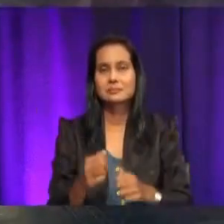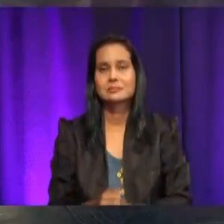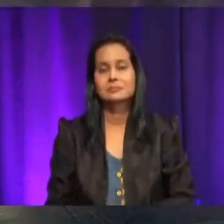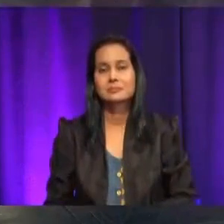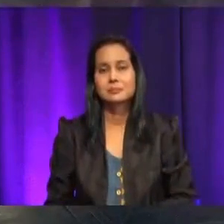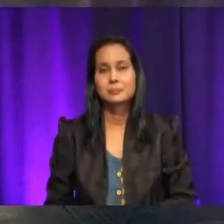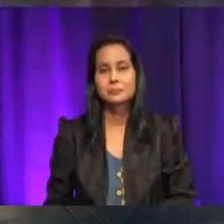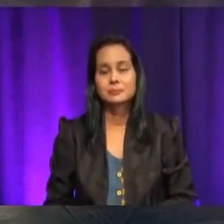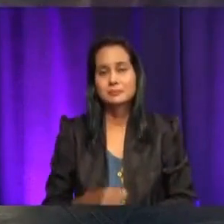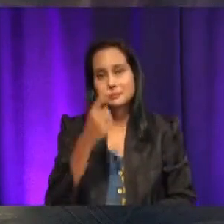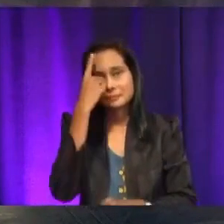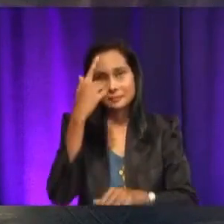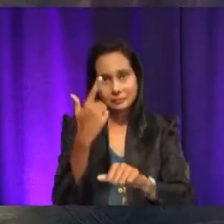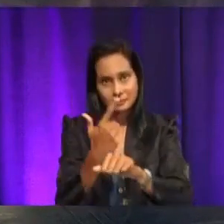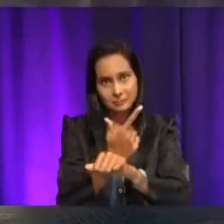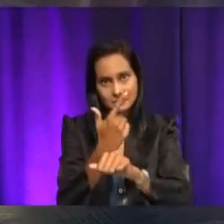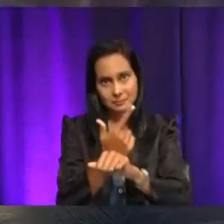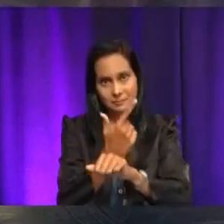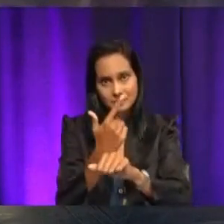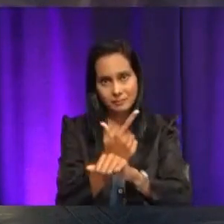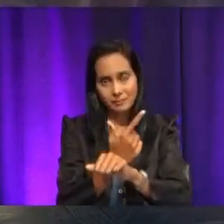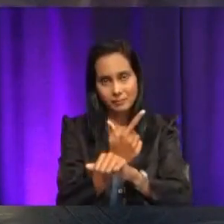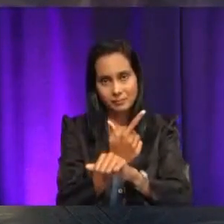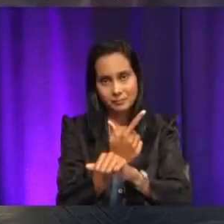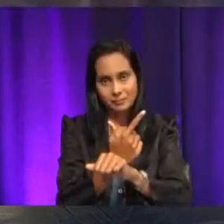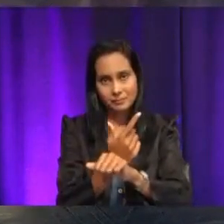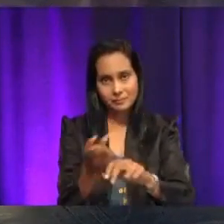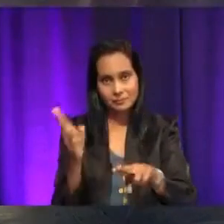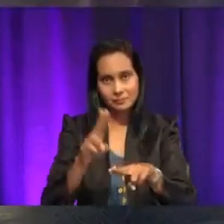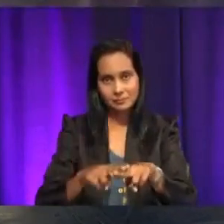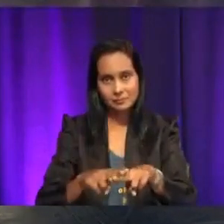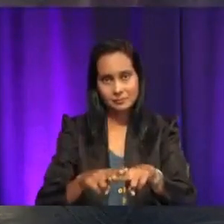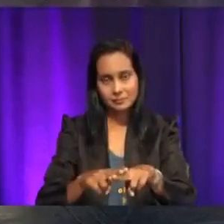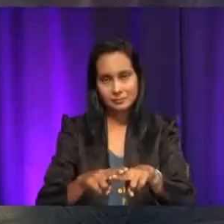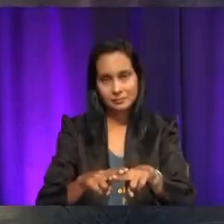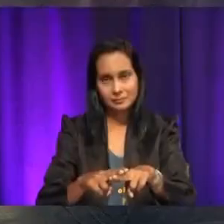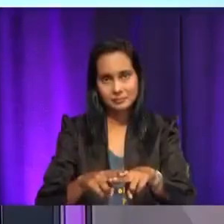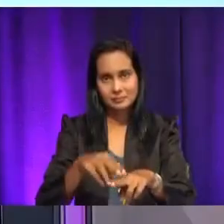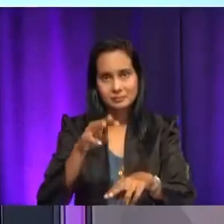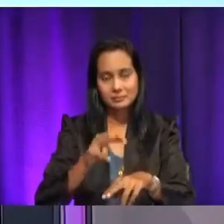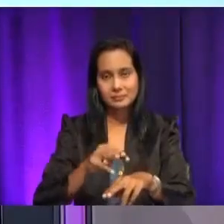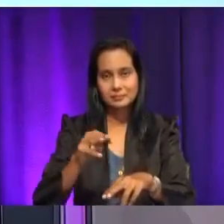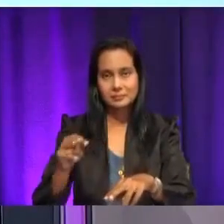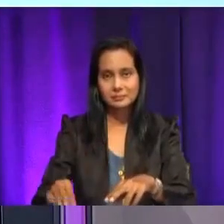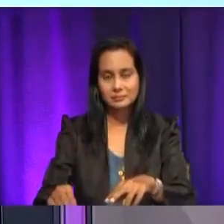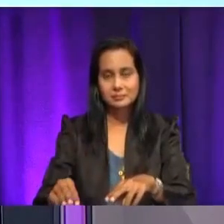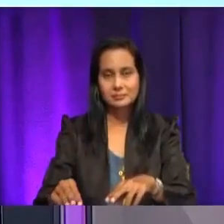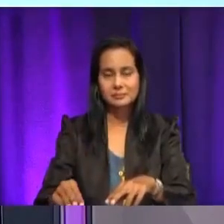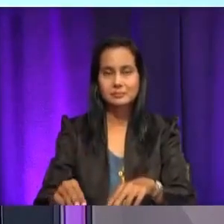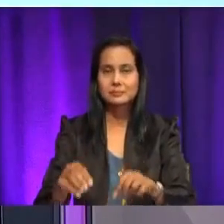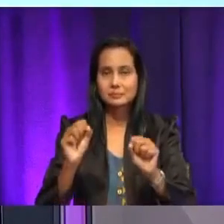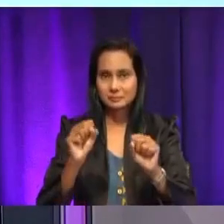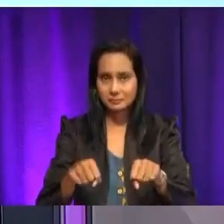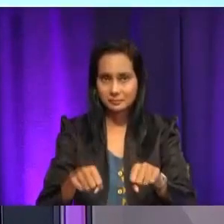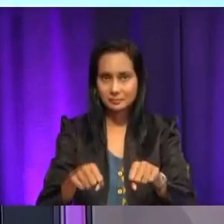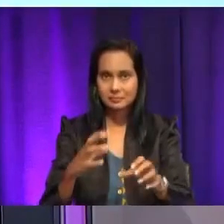Cikgu. Untuk latihan pengukuhan pula, di mana murid-murid boleh dapatkan, Cikgu? Okey, untuk latihan pengukuhan, murid-murid yang berada di sedia ataupun yang berada di rumah, bolehlah